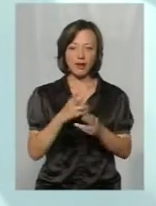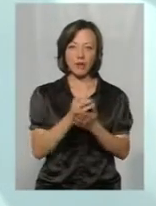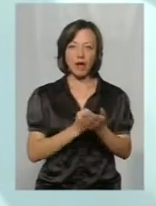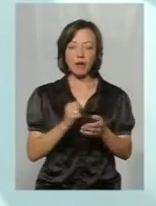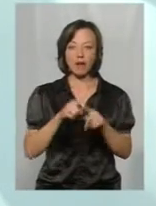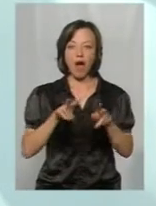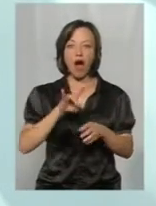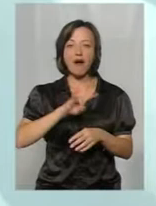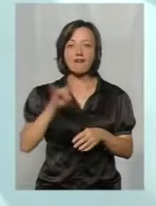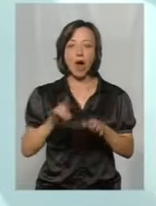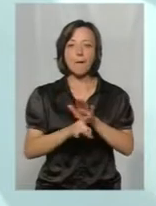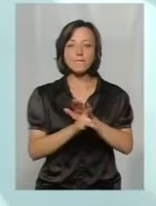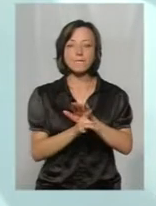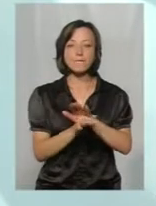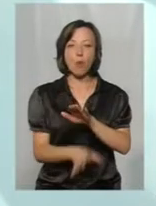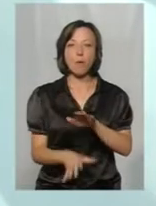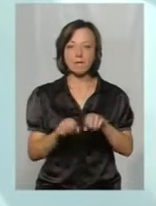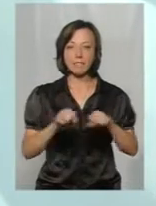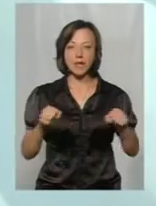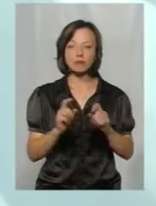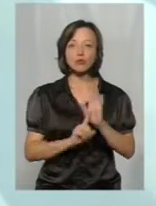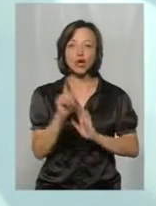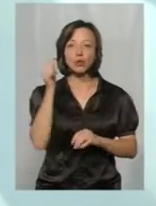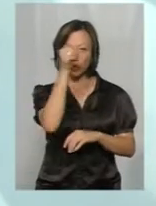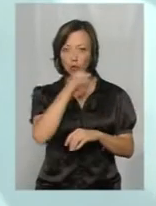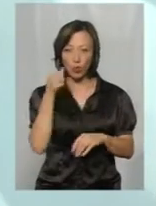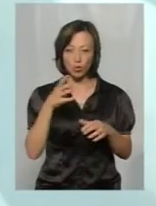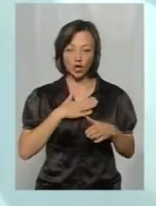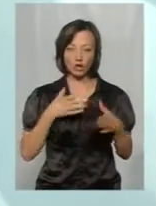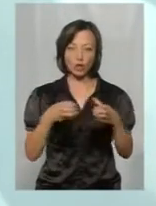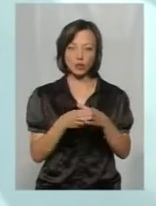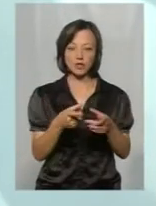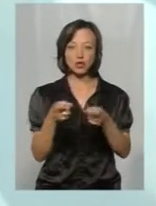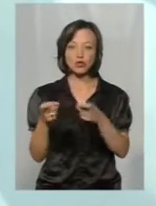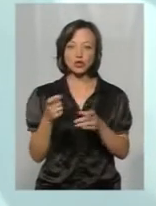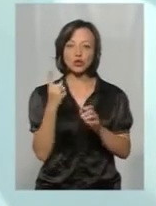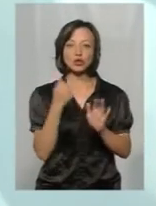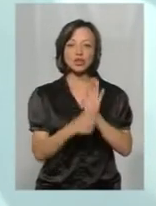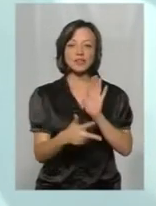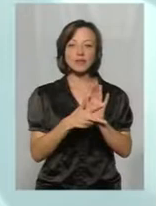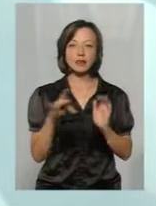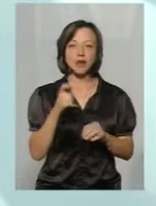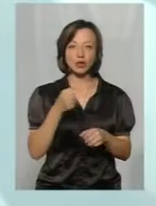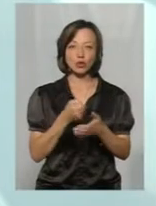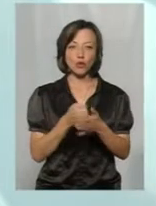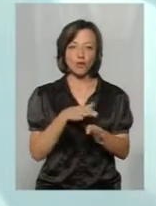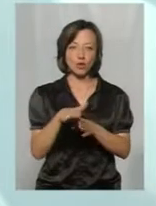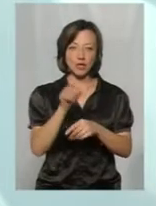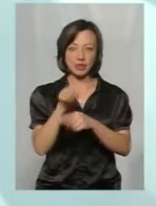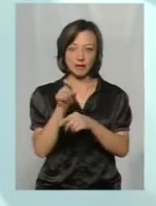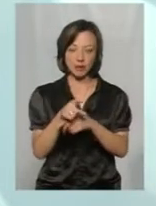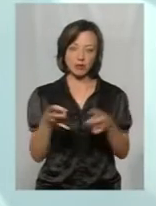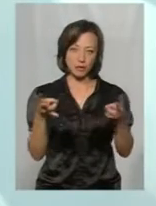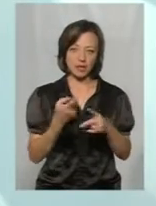Наприклад, якщо взяти з початку року, група піротехнічних робіт залучалася 168 разів до виконання завдань за